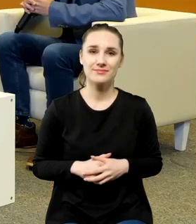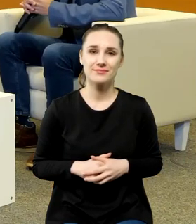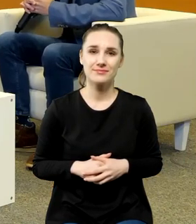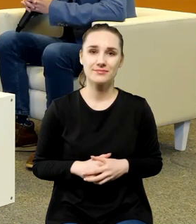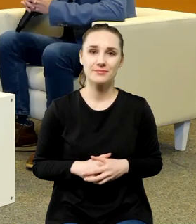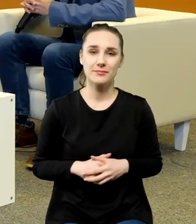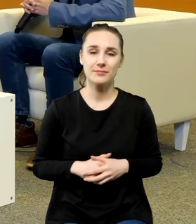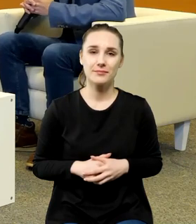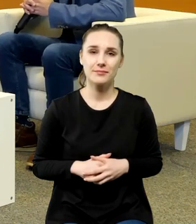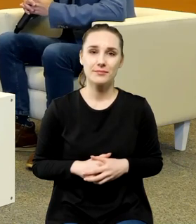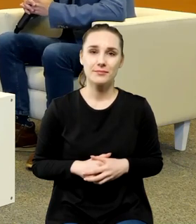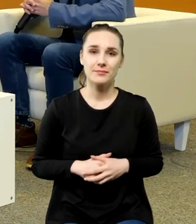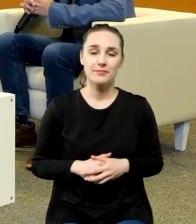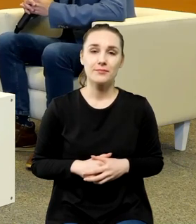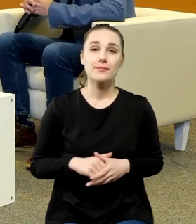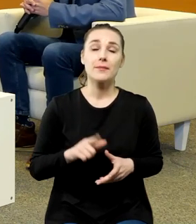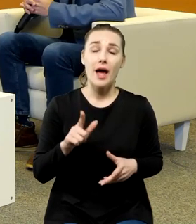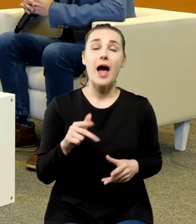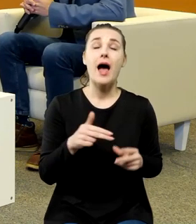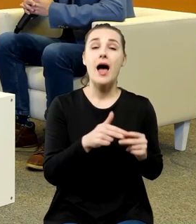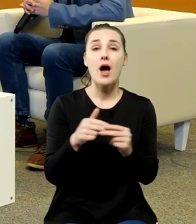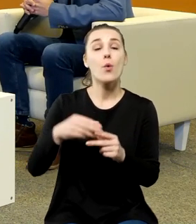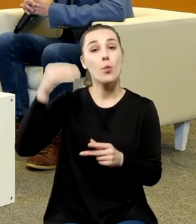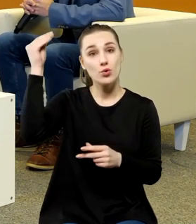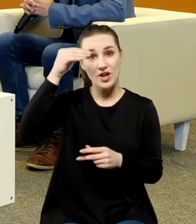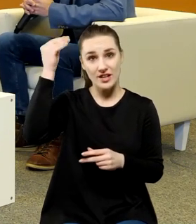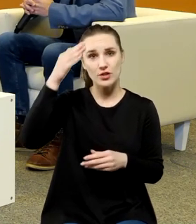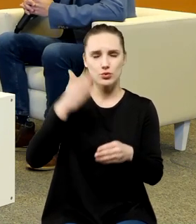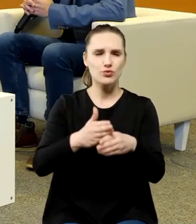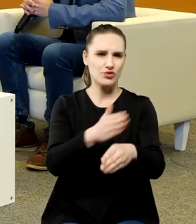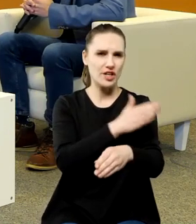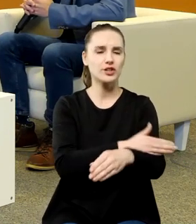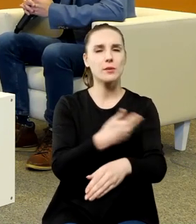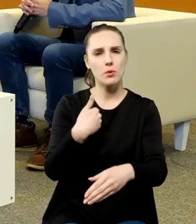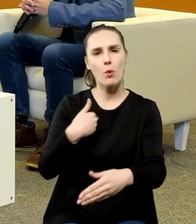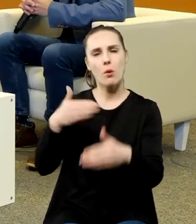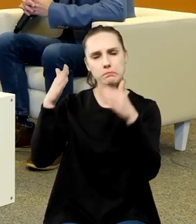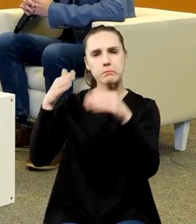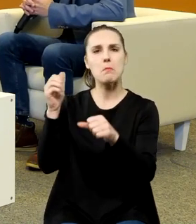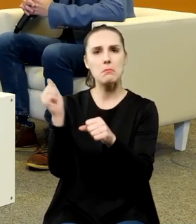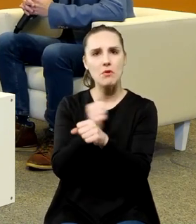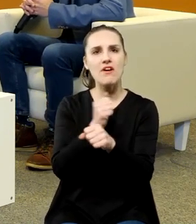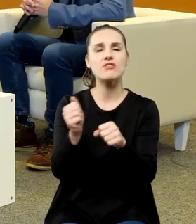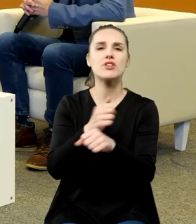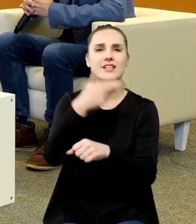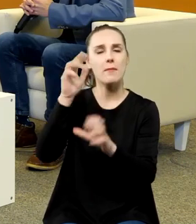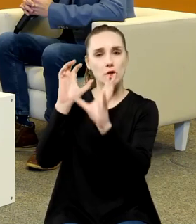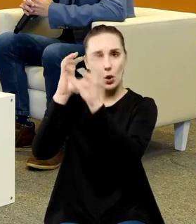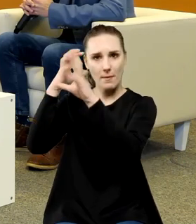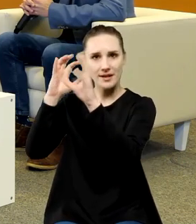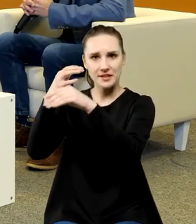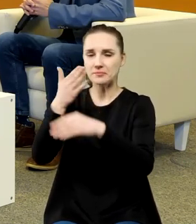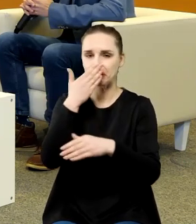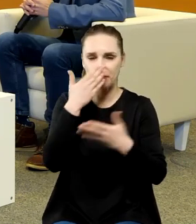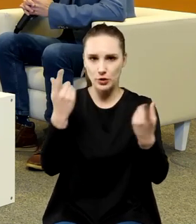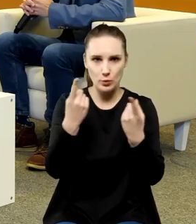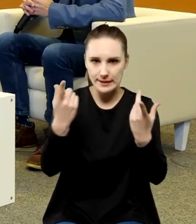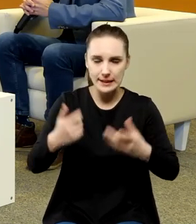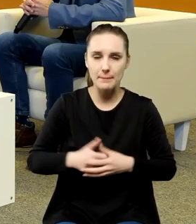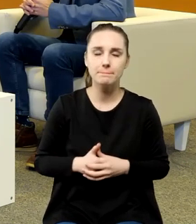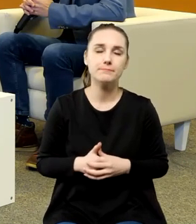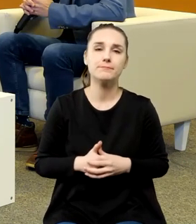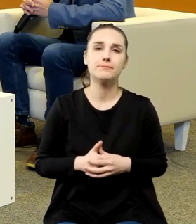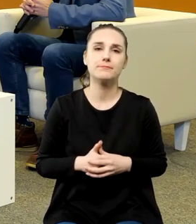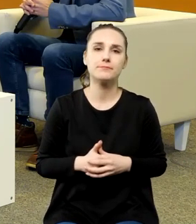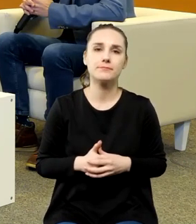chodzi o uczonych którzy już wtedy zajmowali się bardzo poważnie Mikołajem Kopernikiem no to z jednej